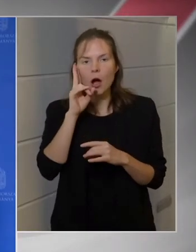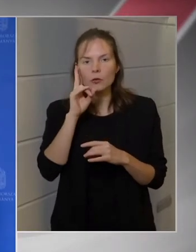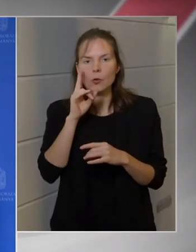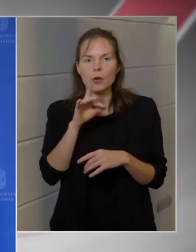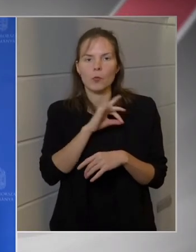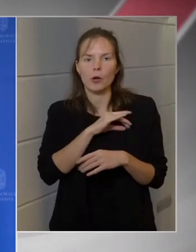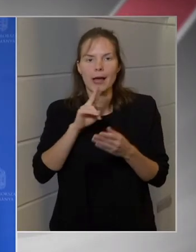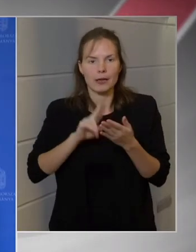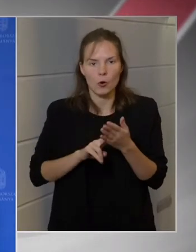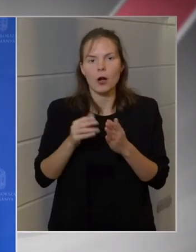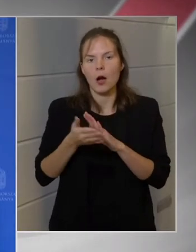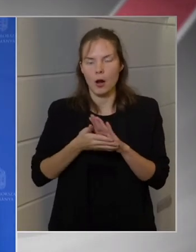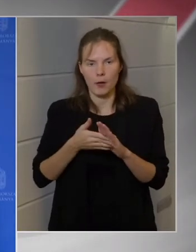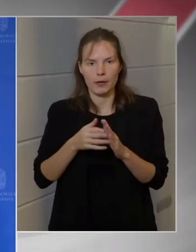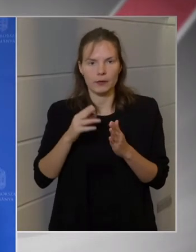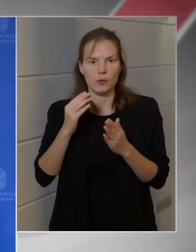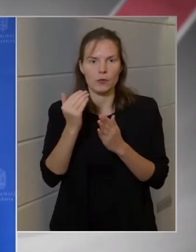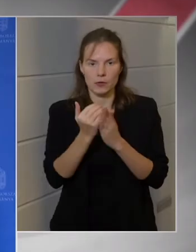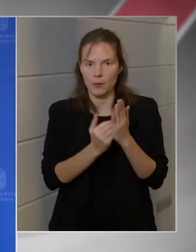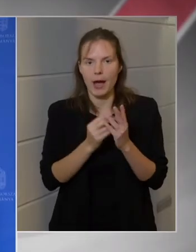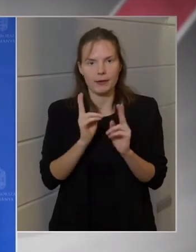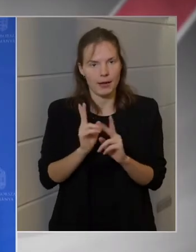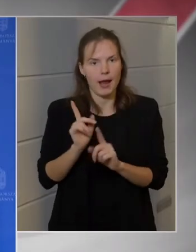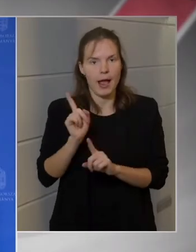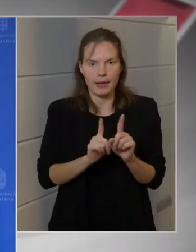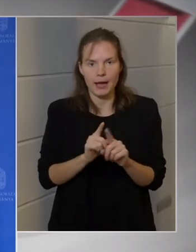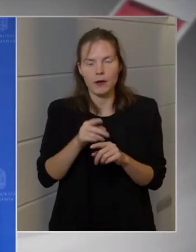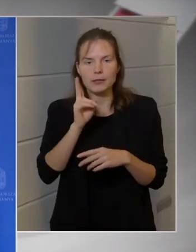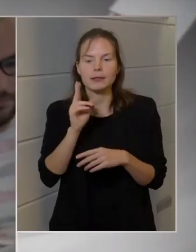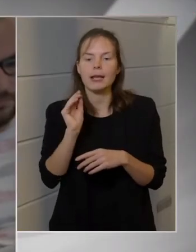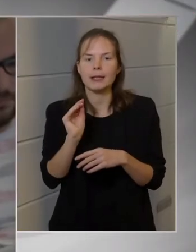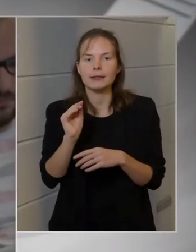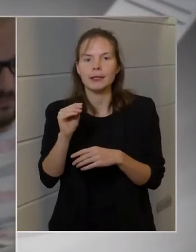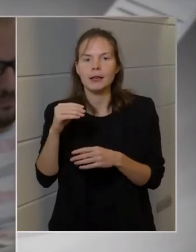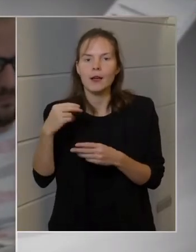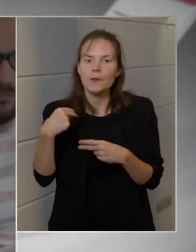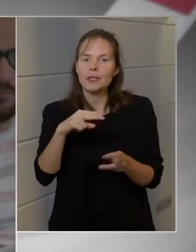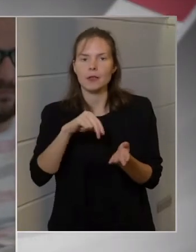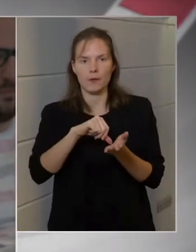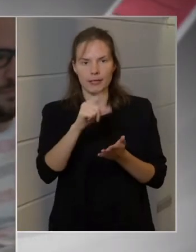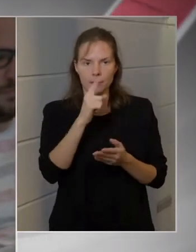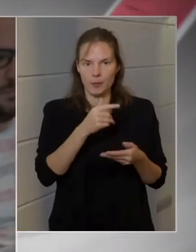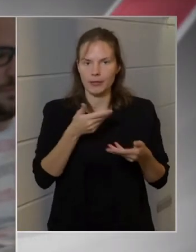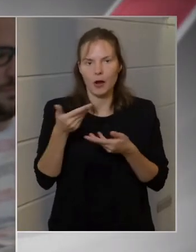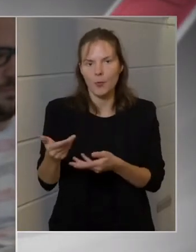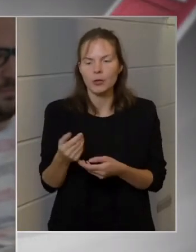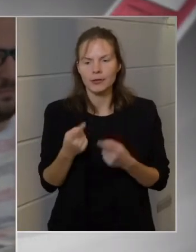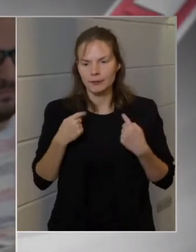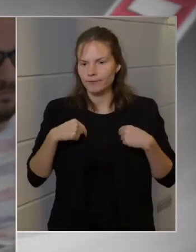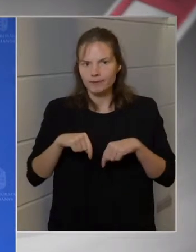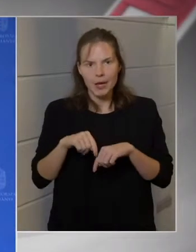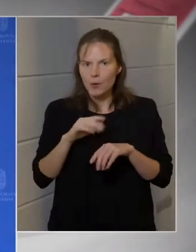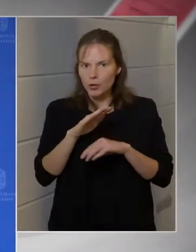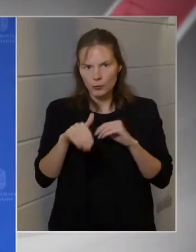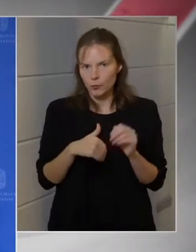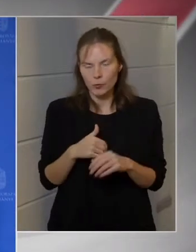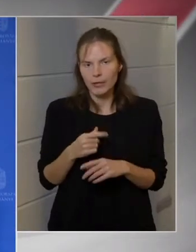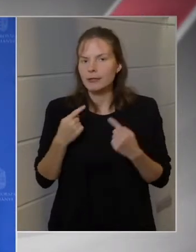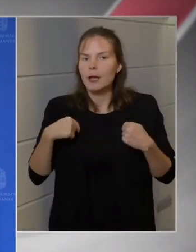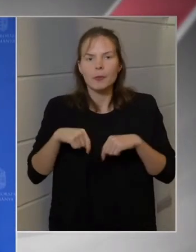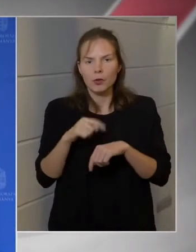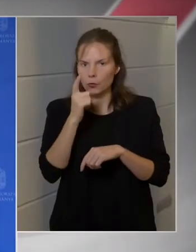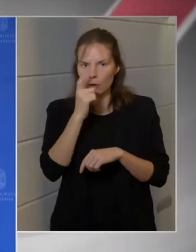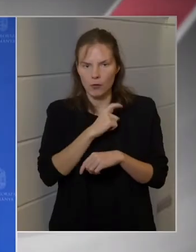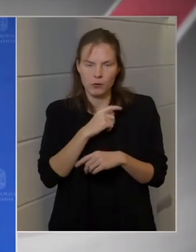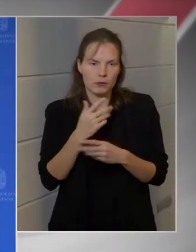polgári jog alapvető szabályai szerint jár el, azaz visszafizeti azt, amit addig kapott. Ebben kérünk felvilágosítás. Nem rajtunk múlik, nem mi voltunk a rossz hiszemőek, a